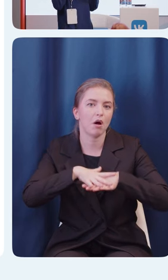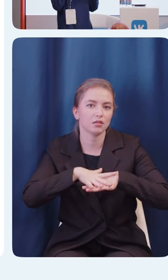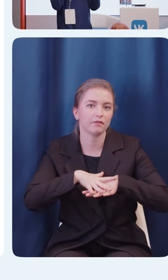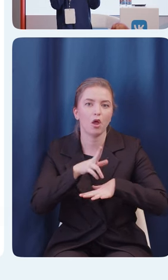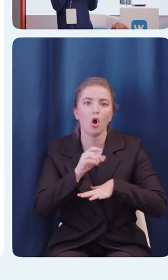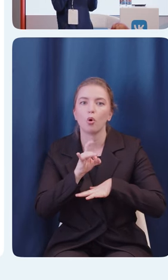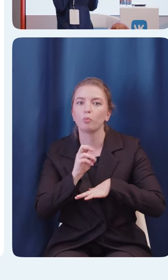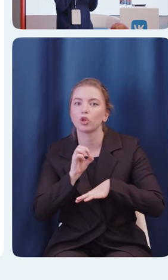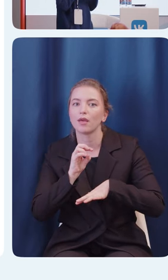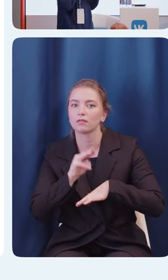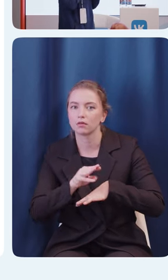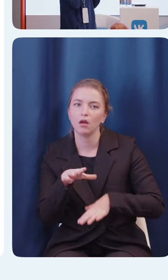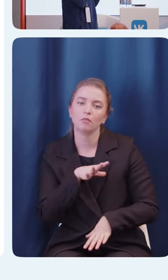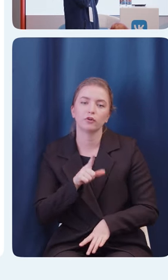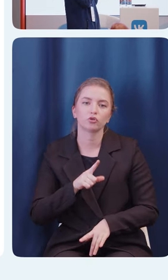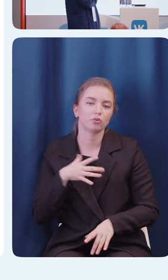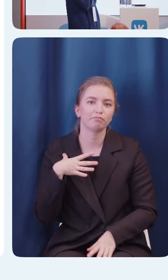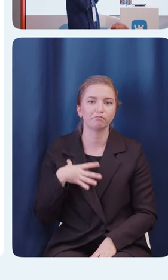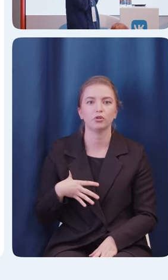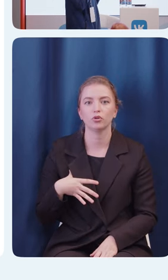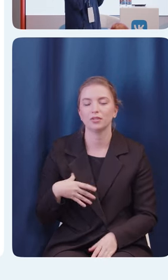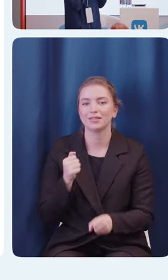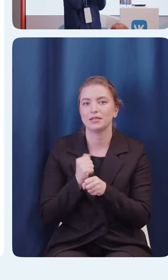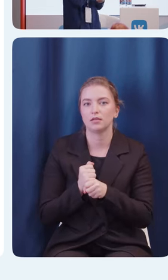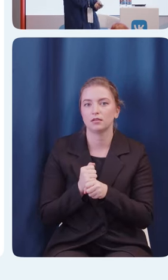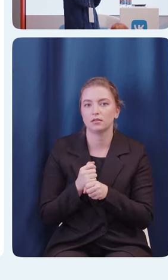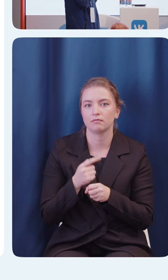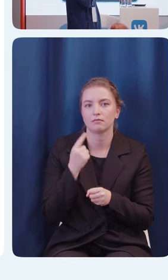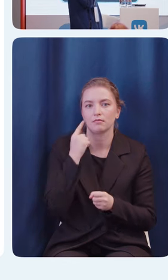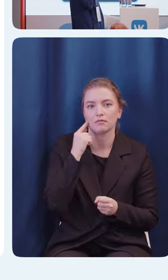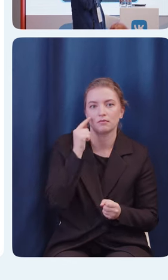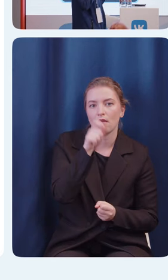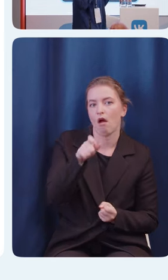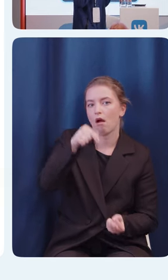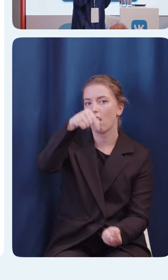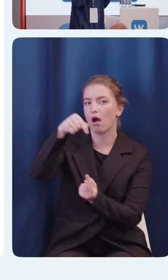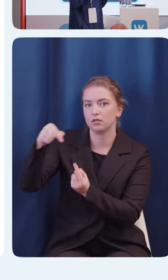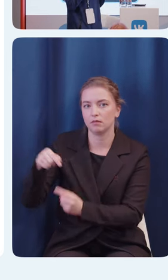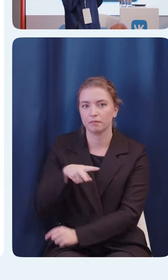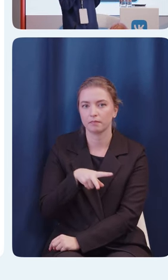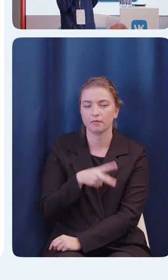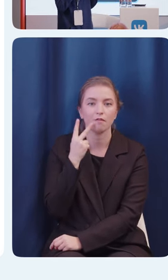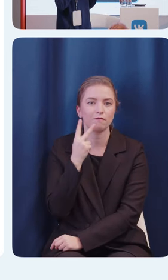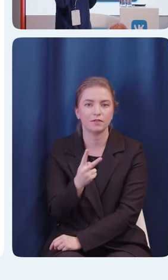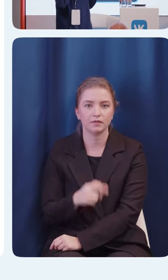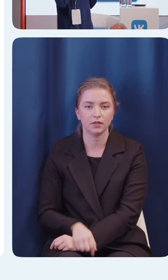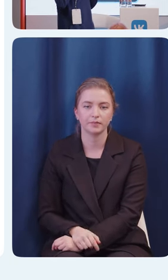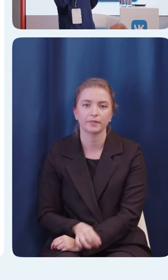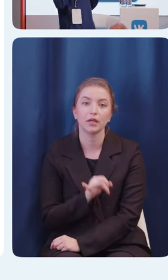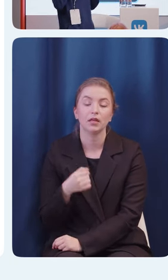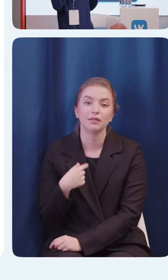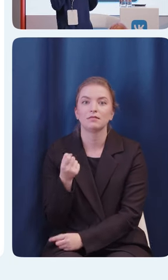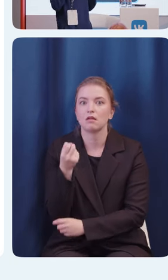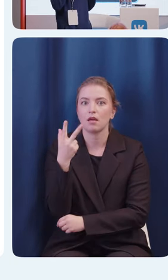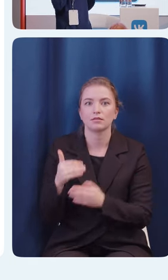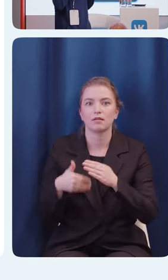custom view. Давайте остановимся на этом подробнее. 13 слайд. И я расскажу про кейс, с которым я